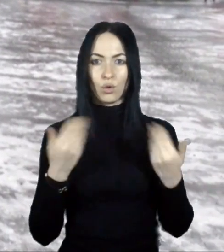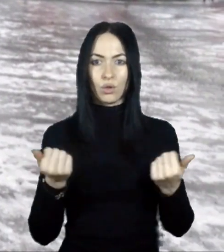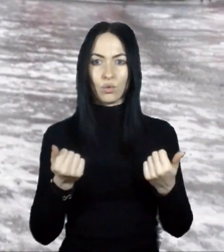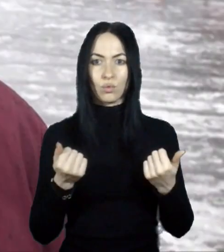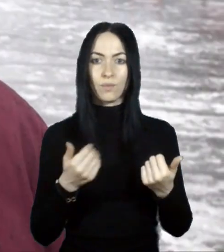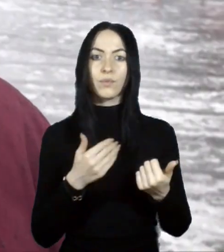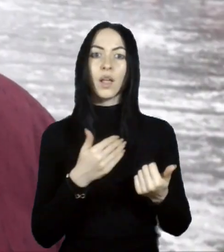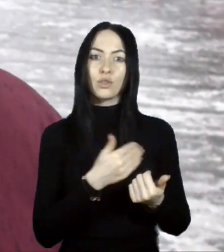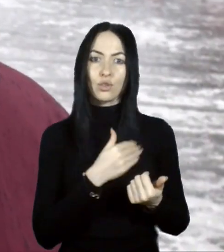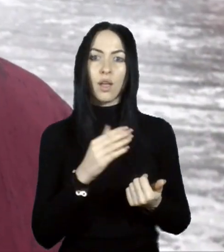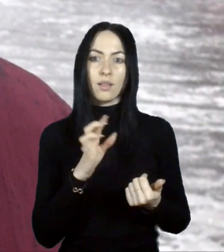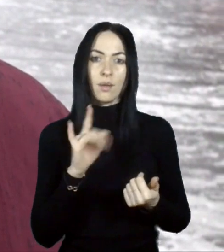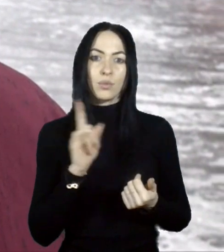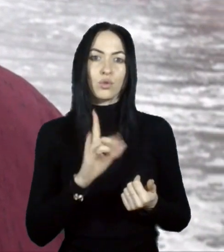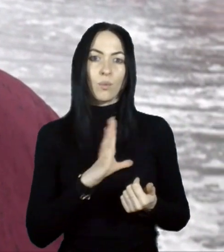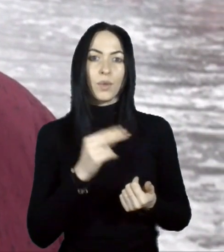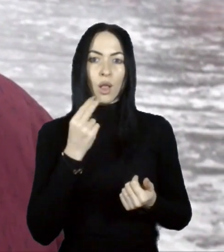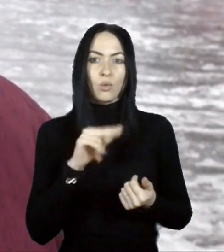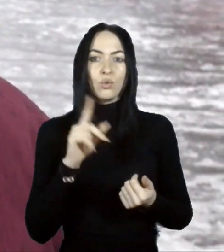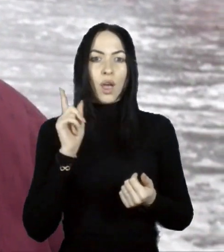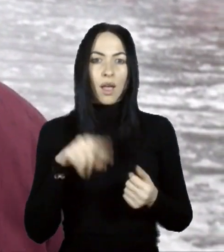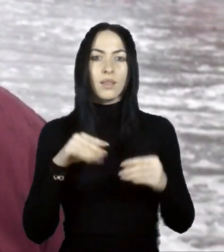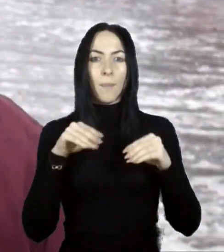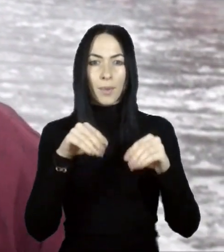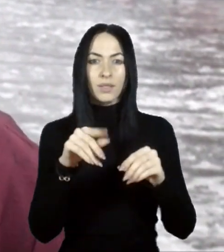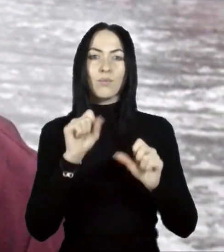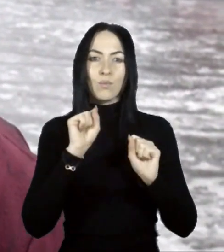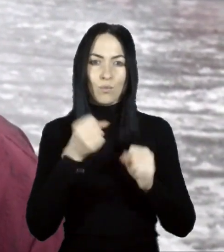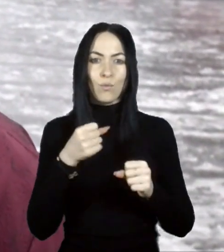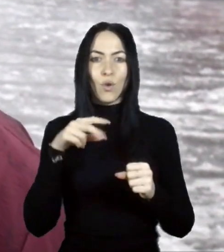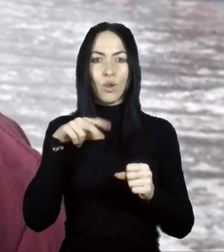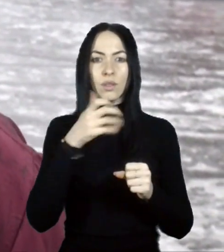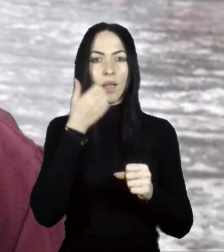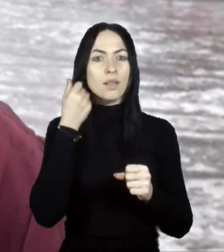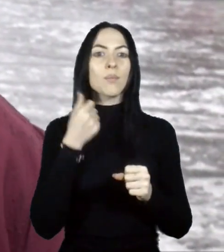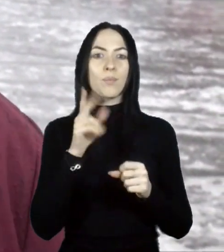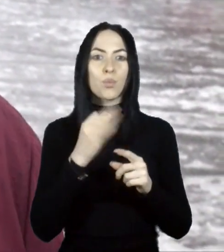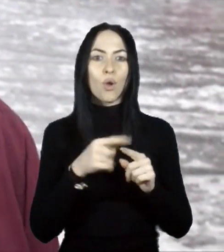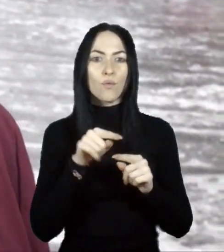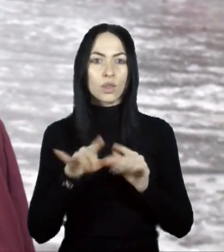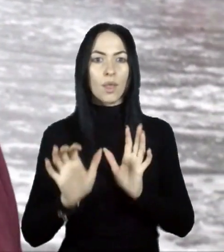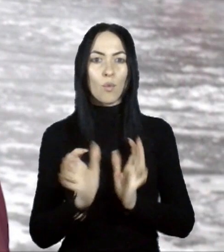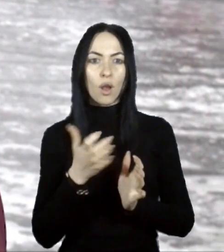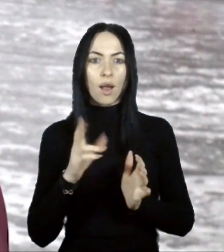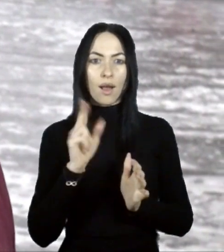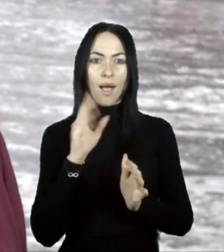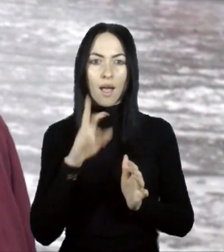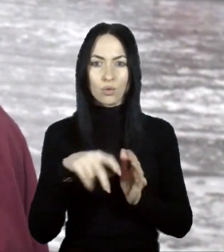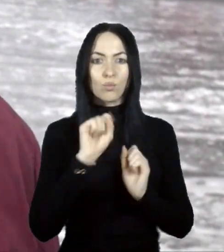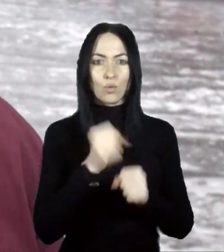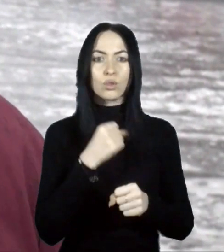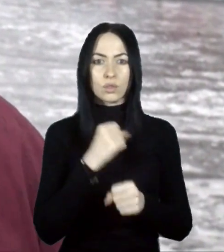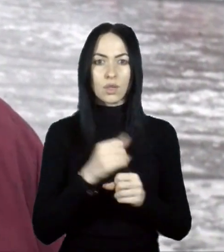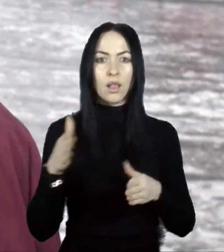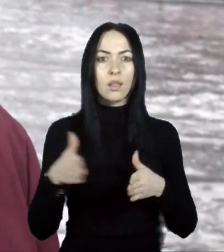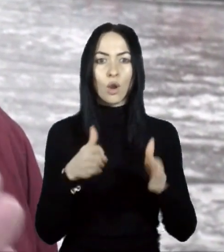все це краще. Хоча б по посипаному можна йти, але хоча б по цьому катку можна було б зробити дорожки туди, куди люди